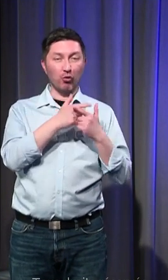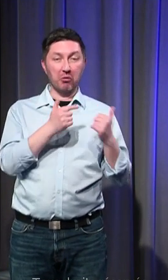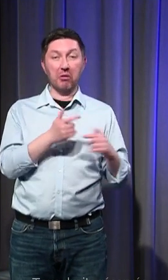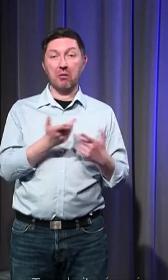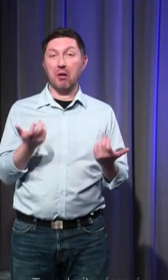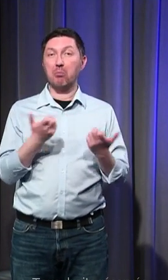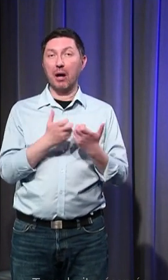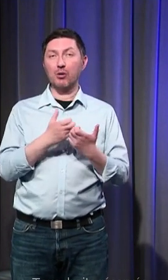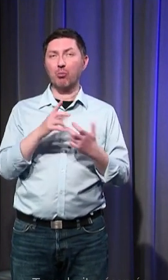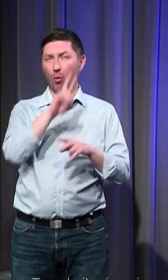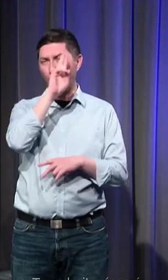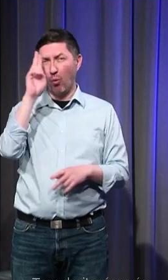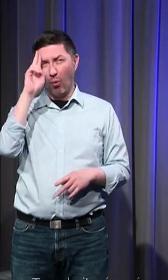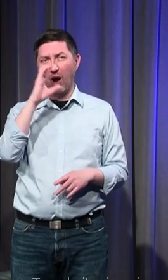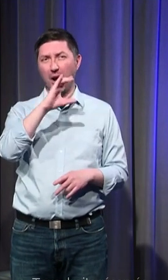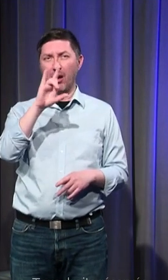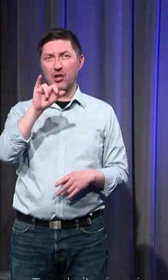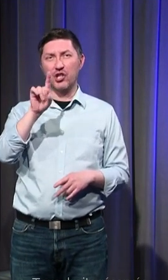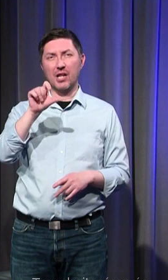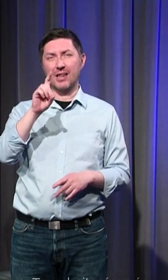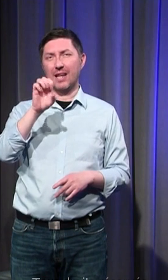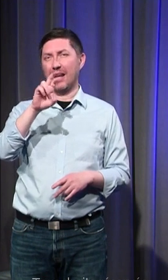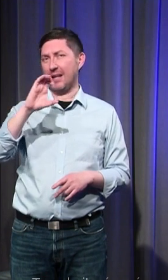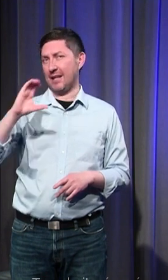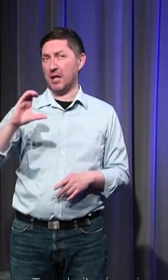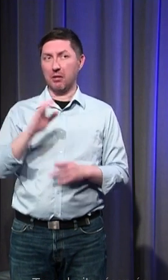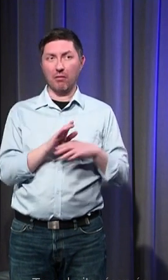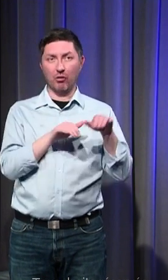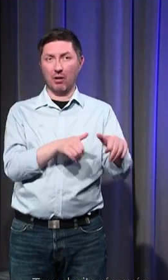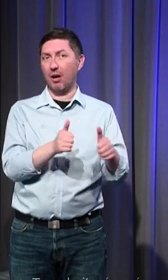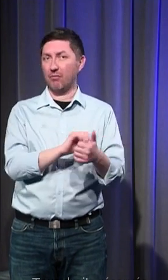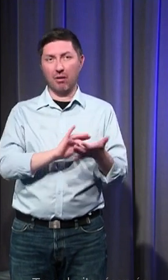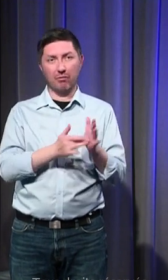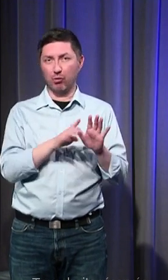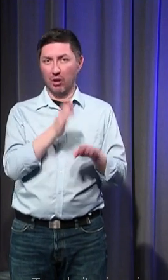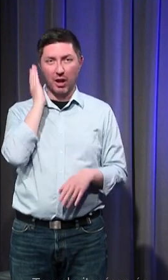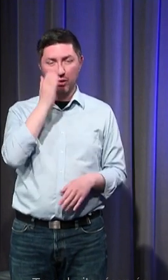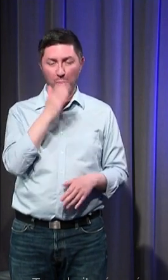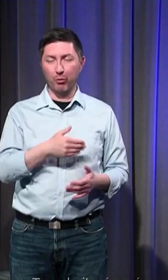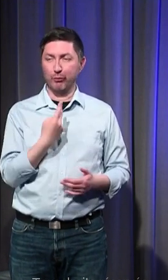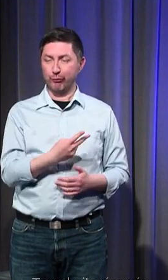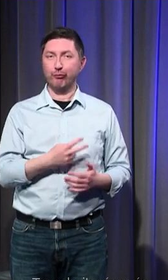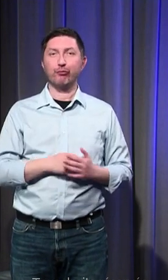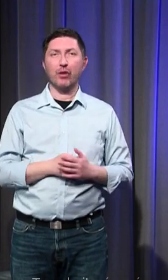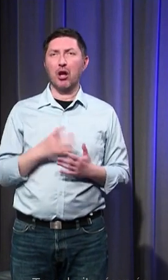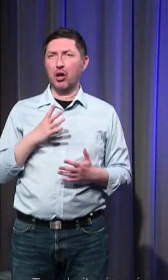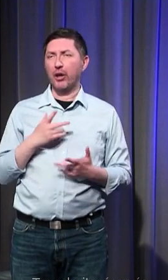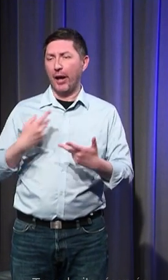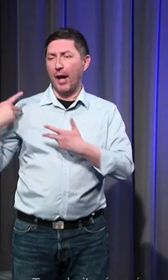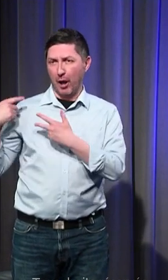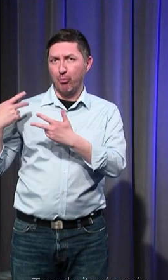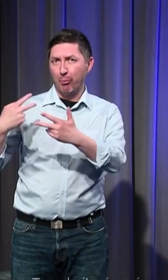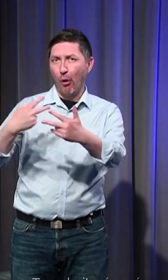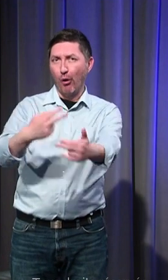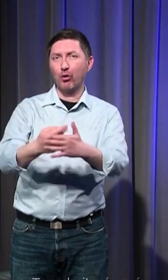il a une ritualisation il a des gestes déployés il a des mises en scène à toutes les époques on a associé dans la tombe des animaux de